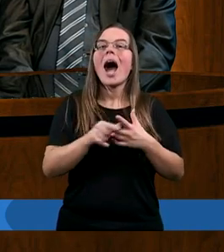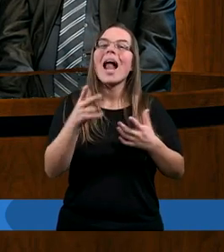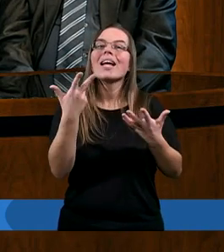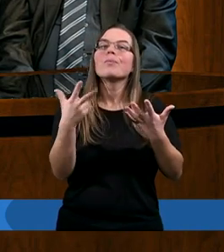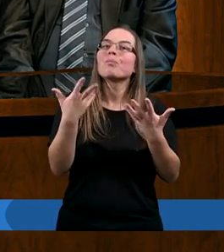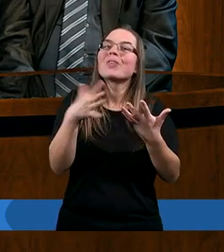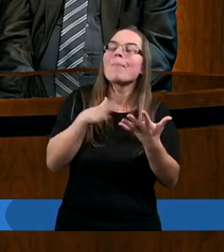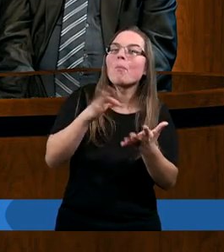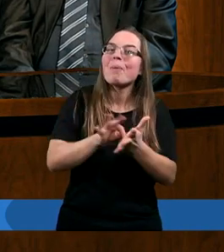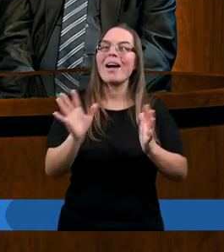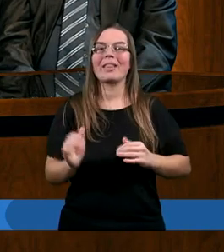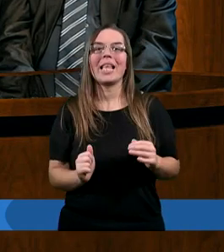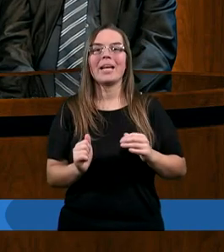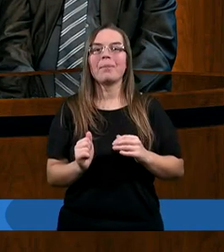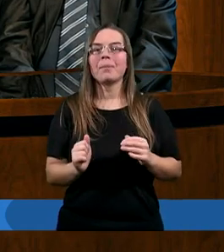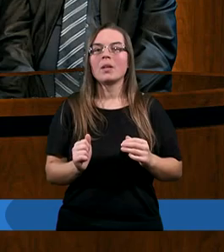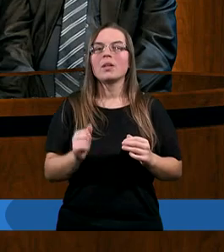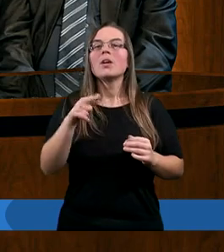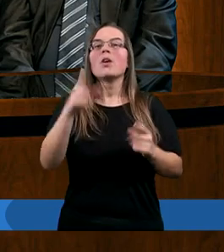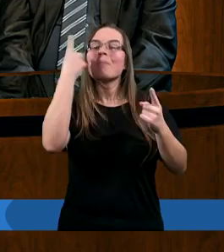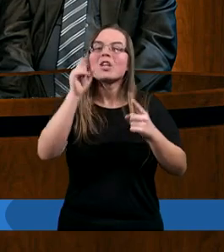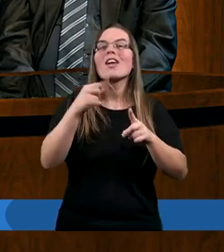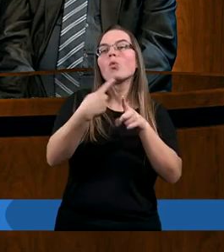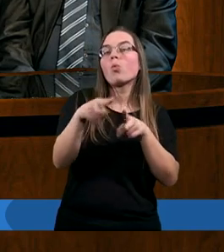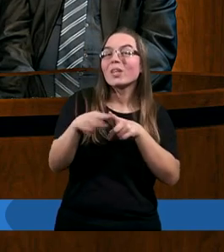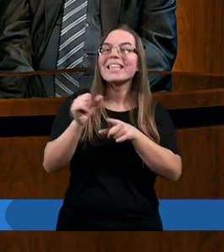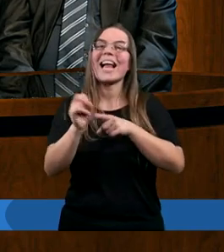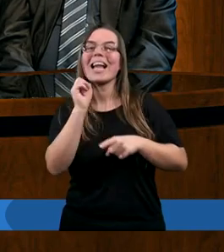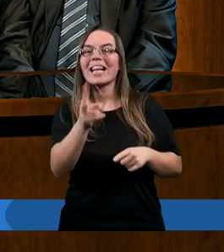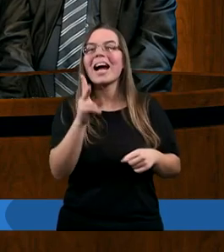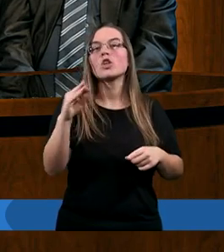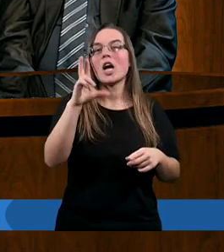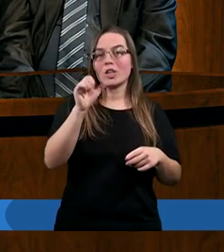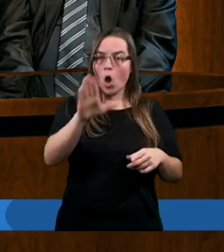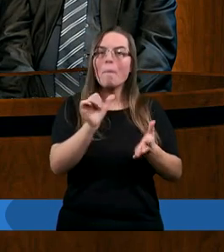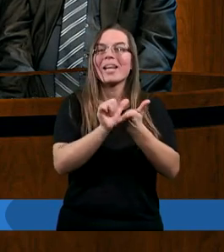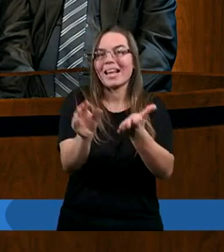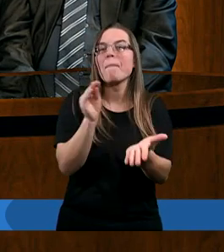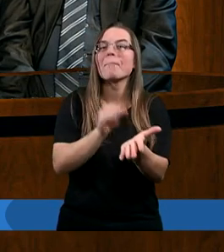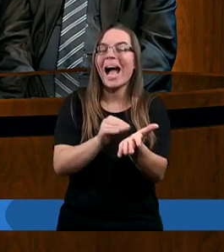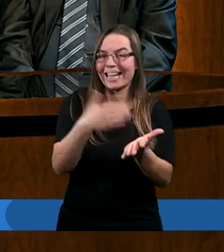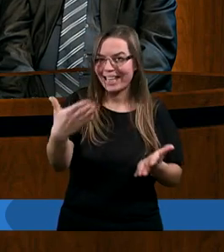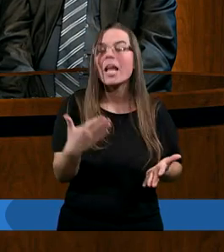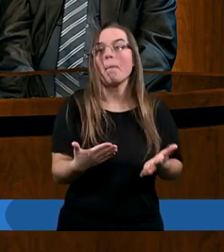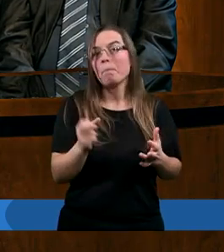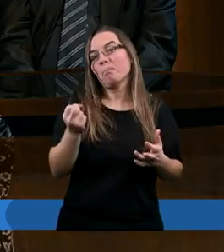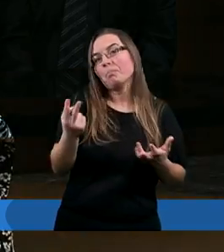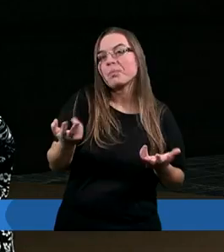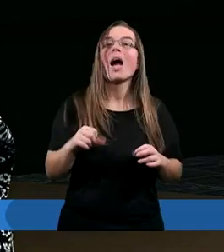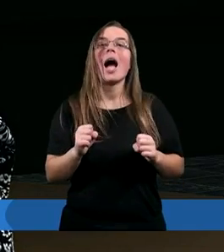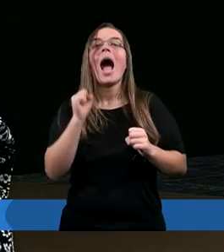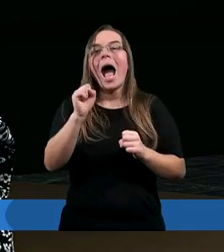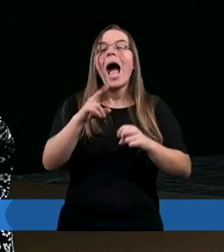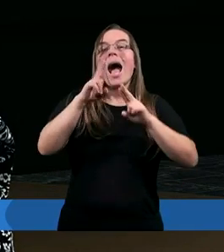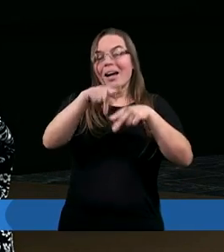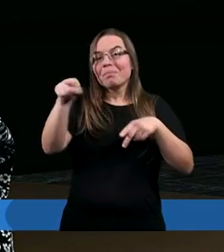towarzysze. Myślę, że różnica jest taka, że Hiob jest praktykiem. Tamci są